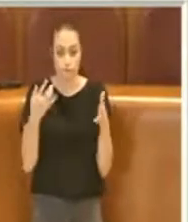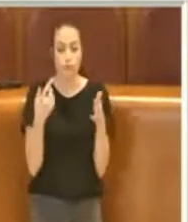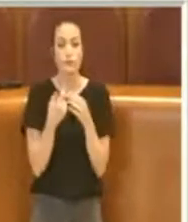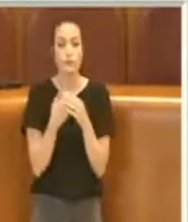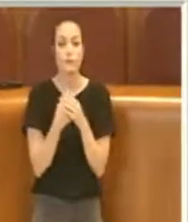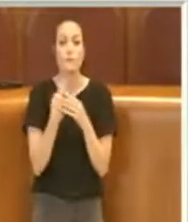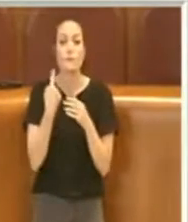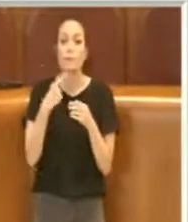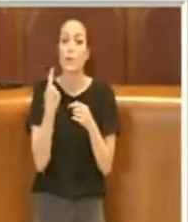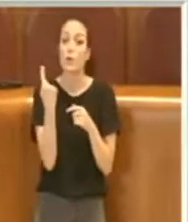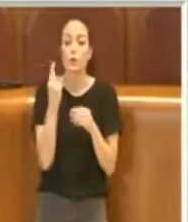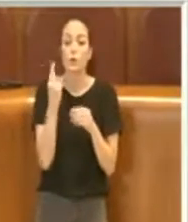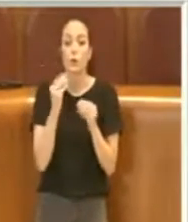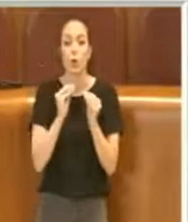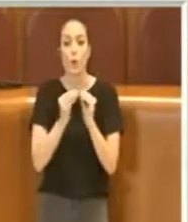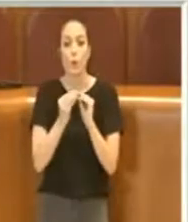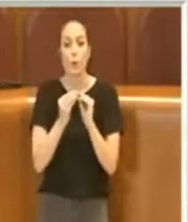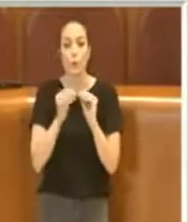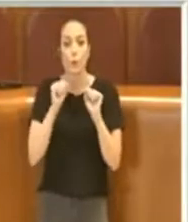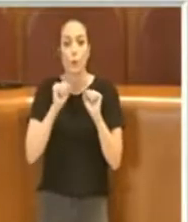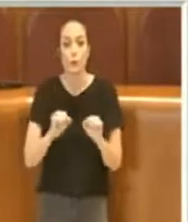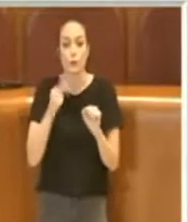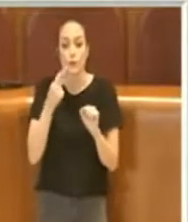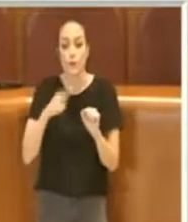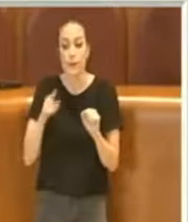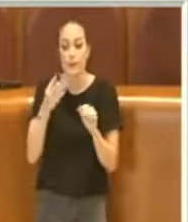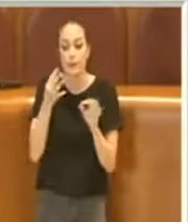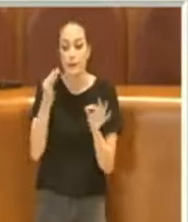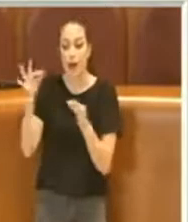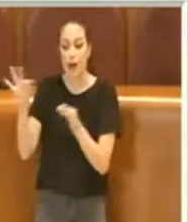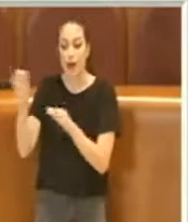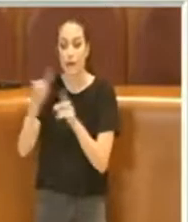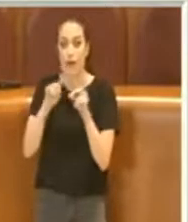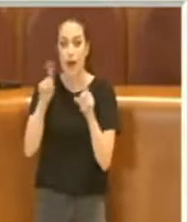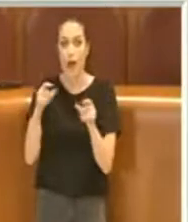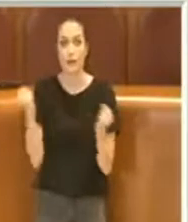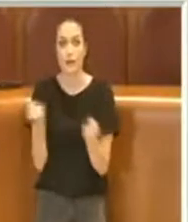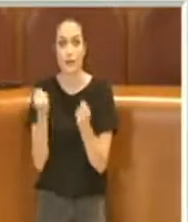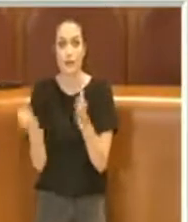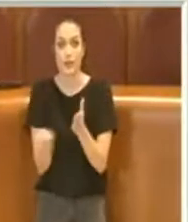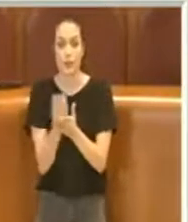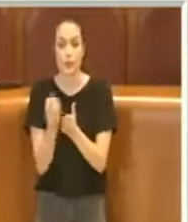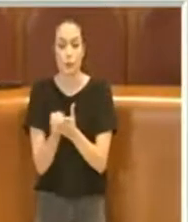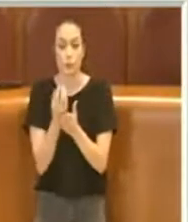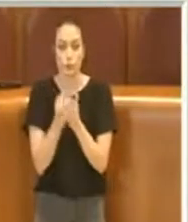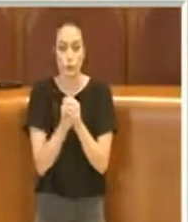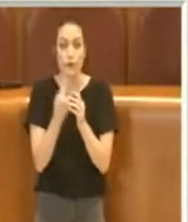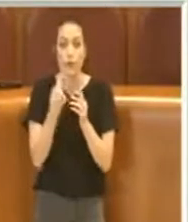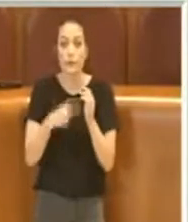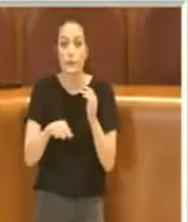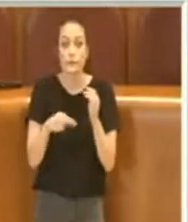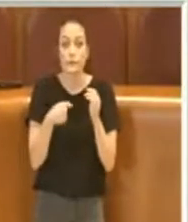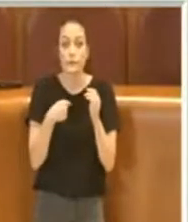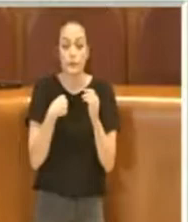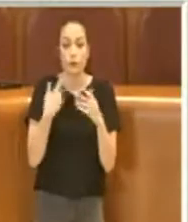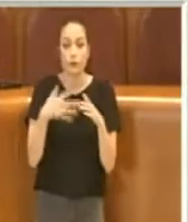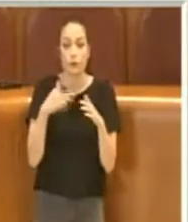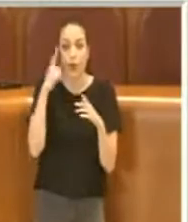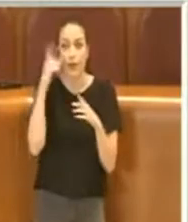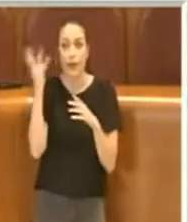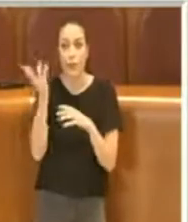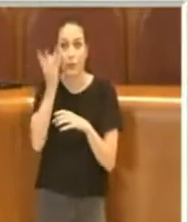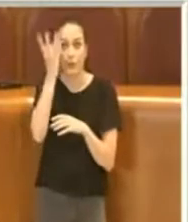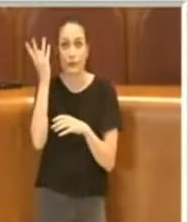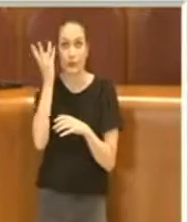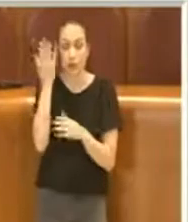modo possibile per salvare le attività produttive, tutto ciò che era ipotizzato in